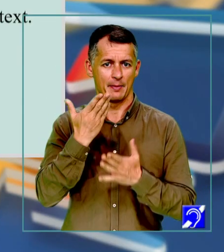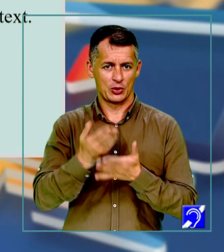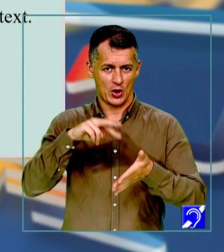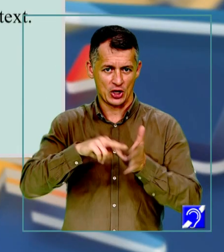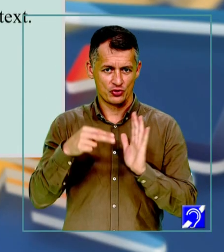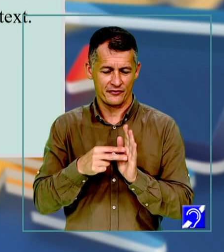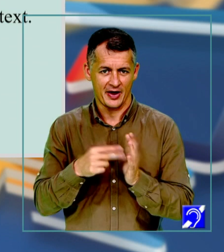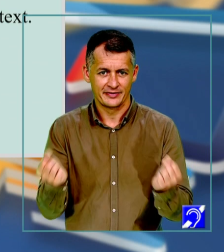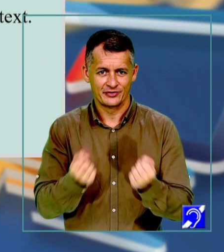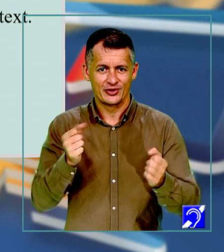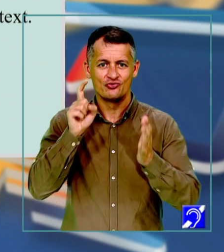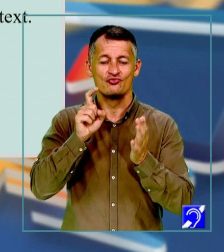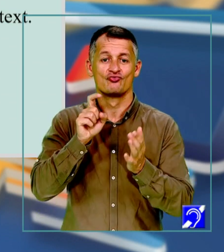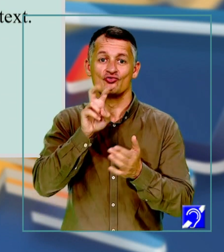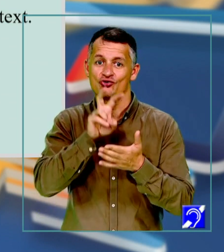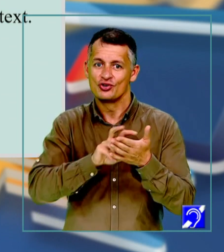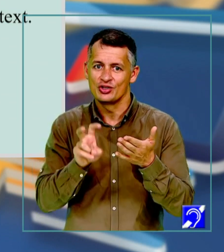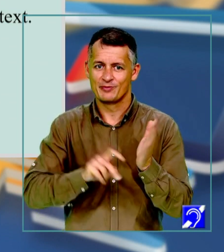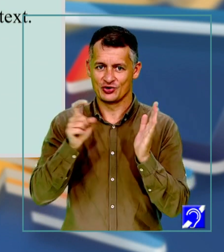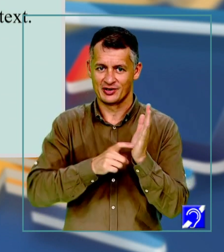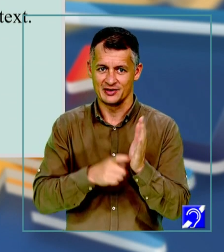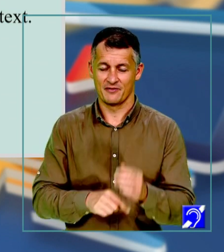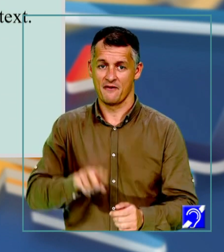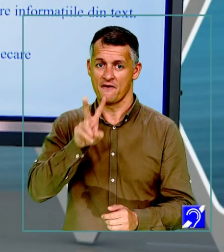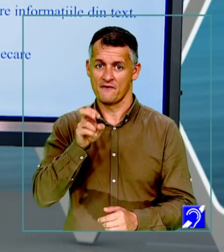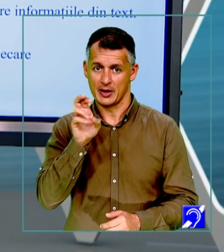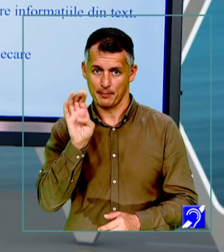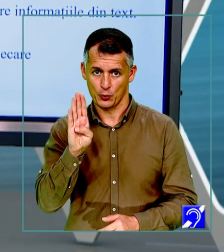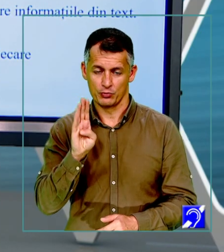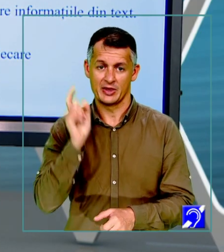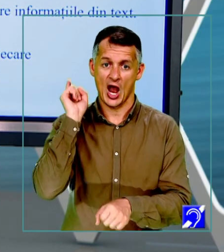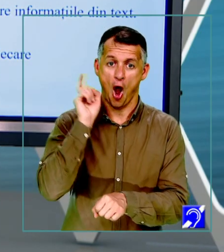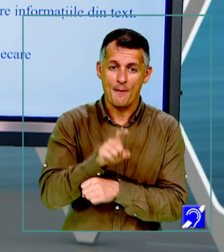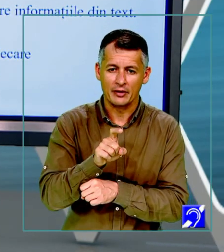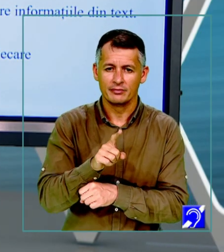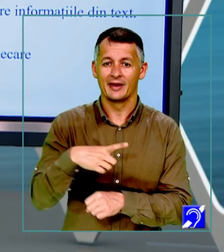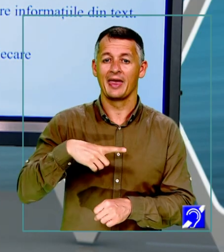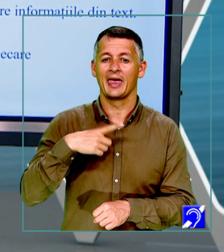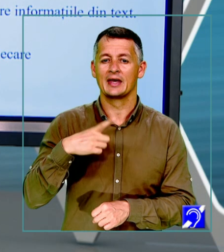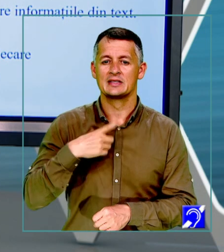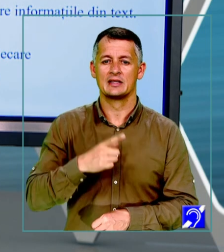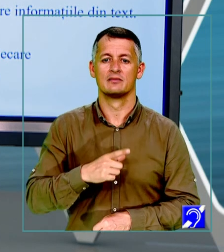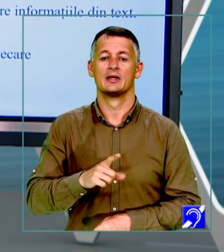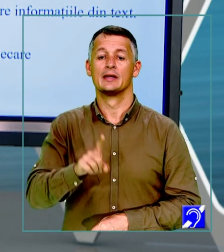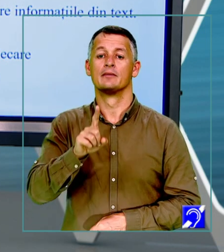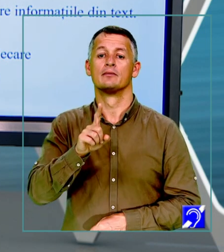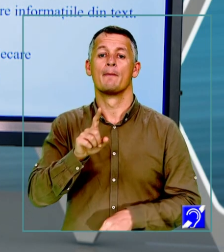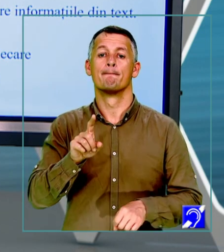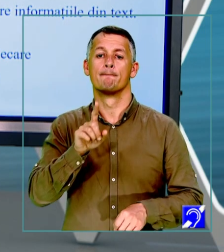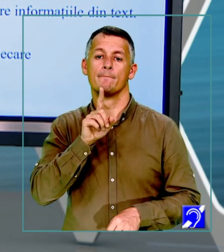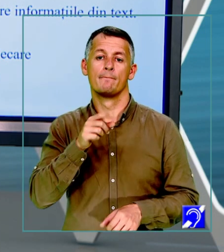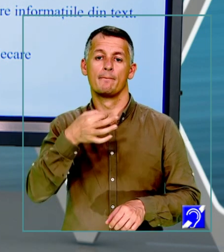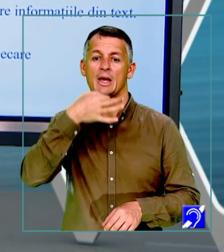exercițiul, citim cerința, unde verbul de comandă este menționează. Deci,